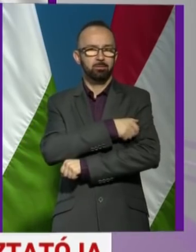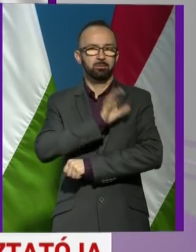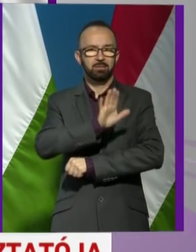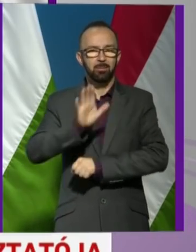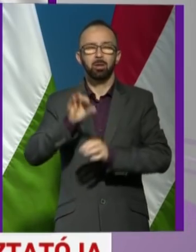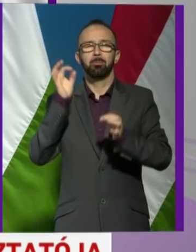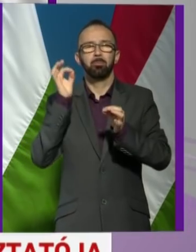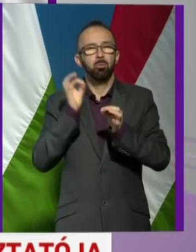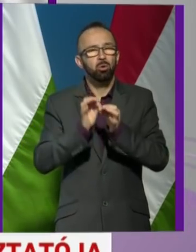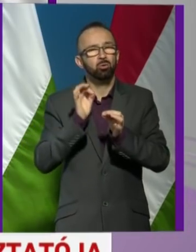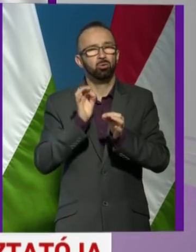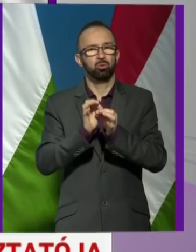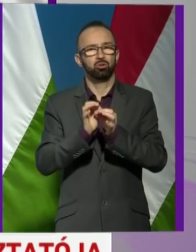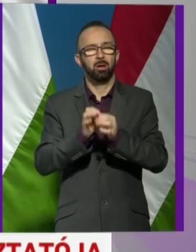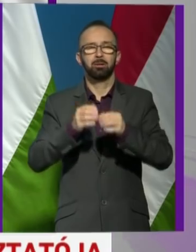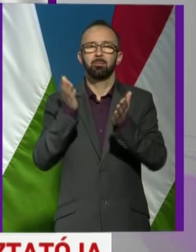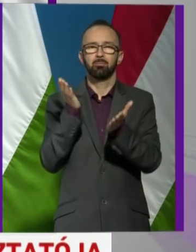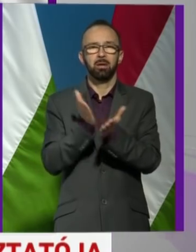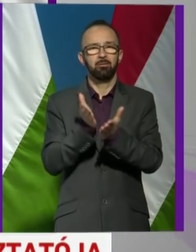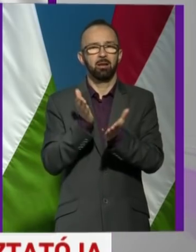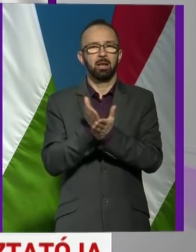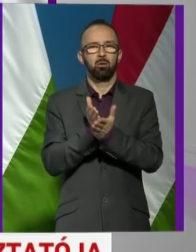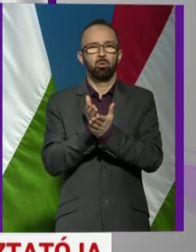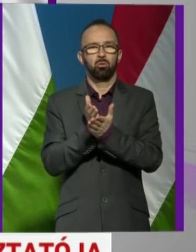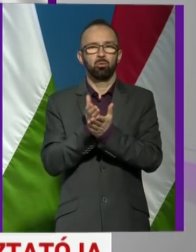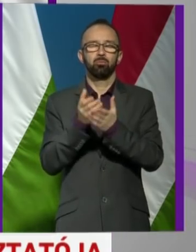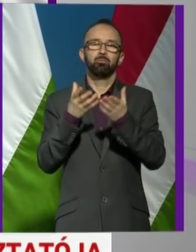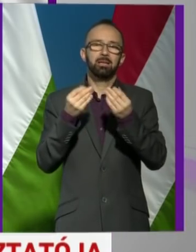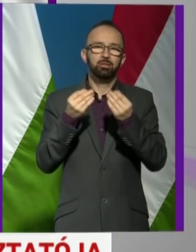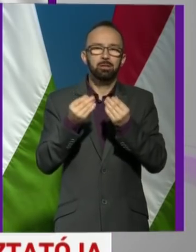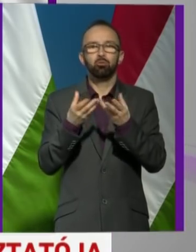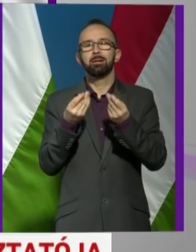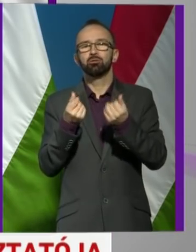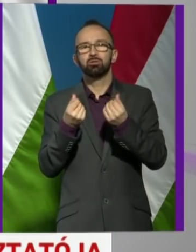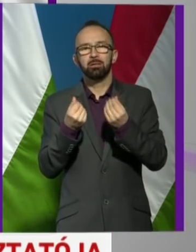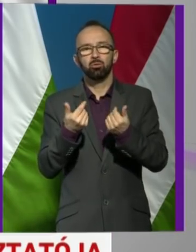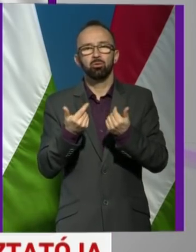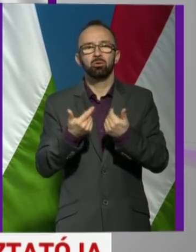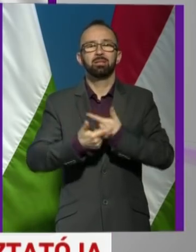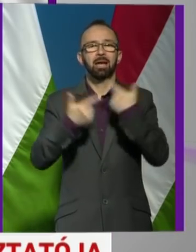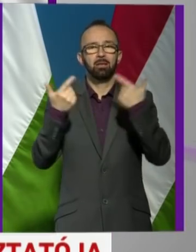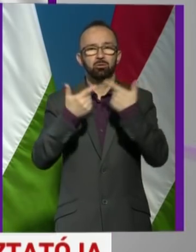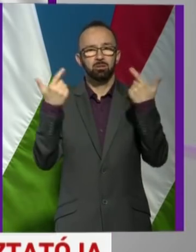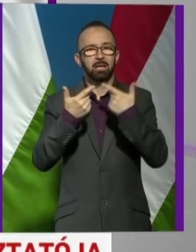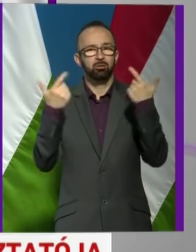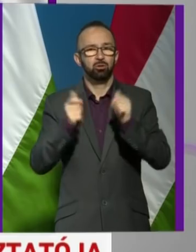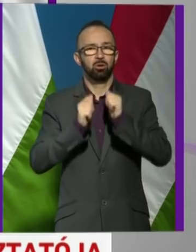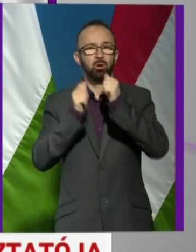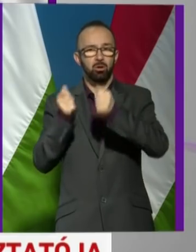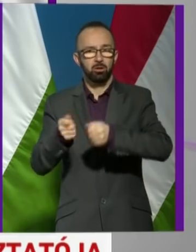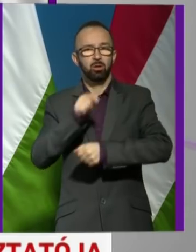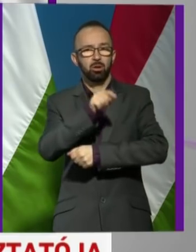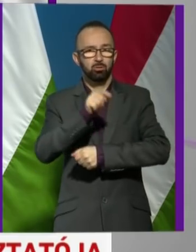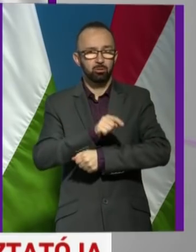pontosan megfelelő mennyiségű és minőségű tájékoztatást adjanak